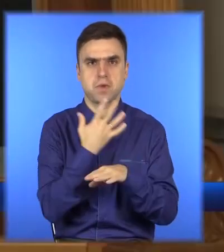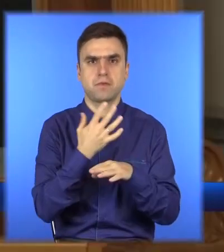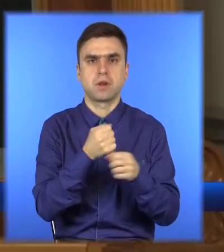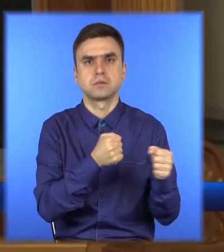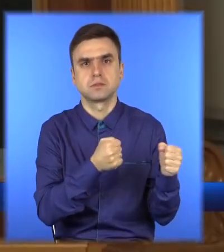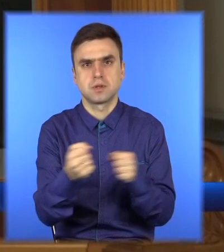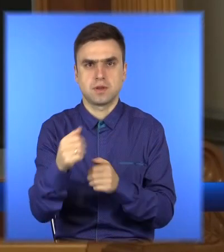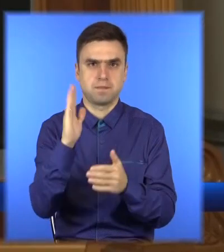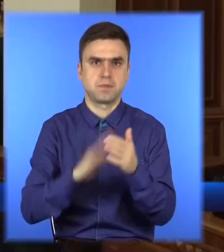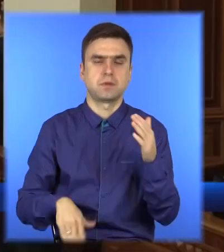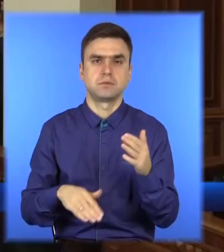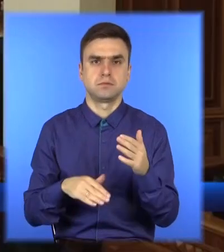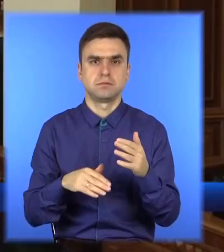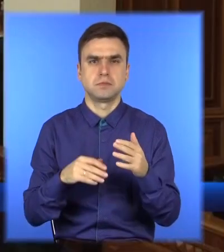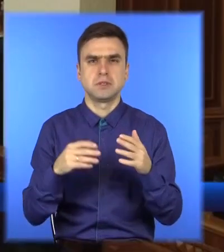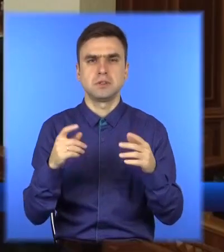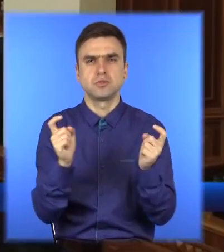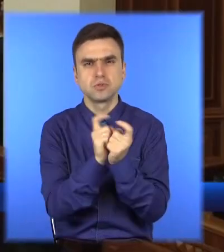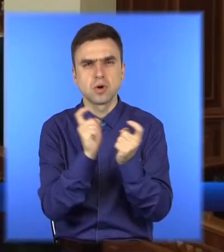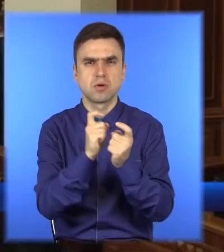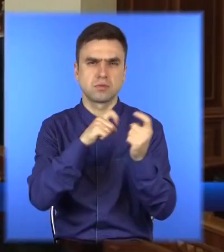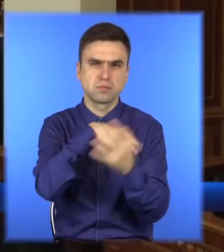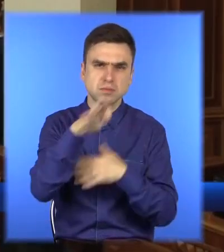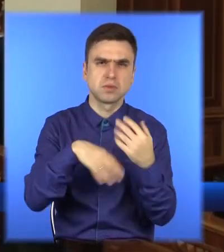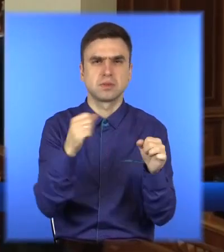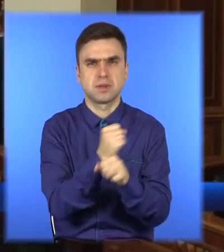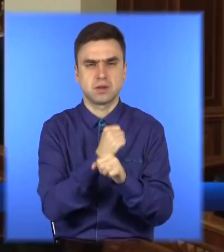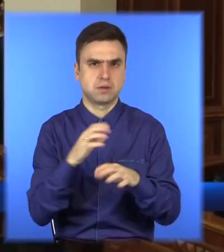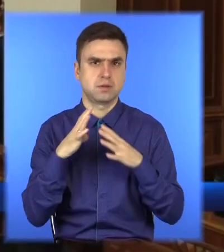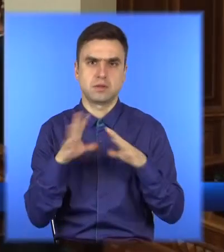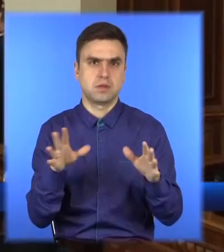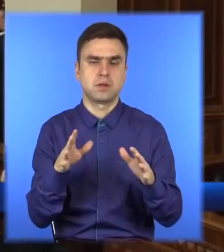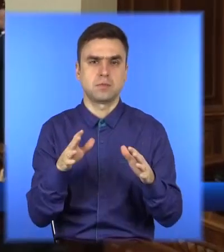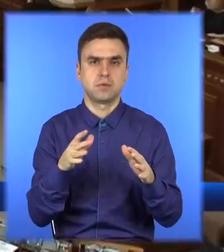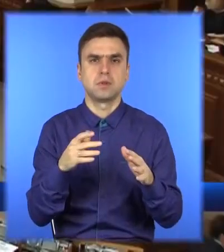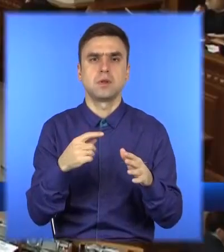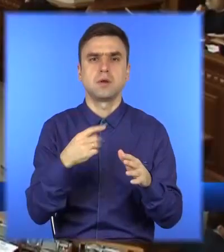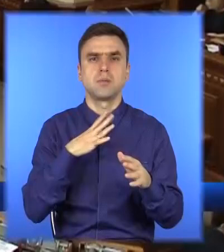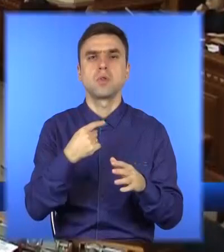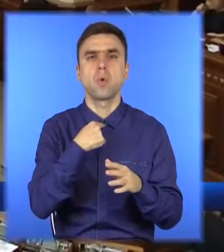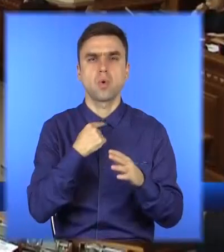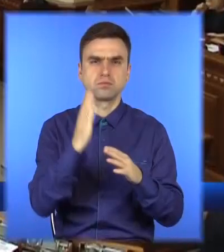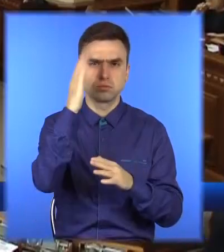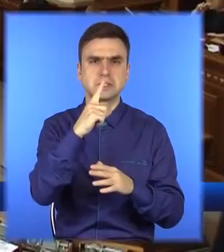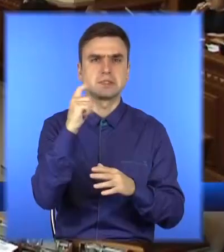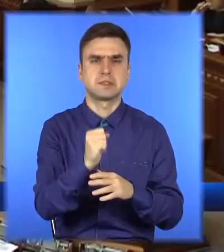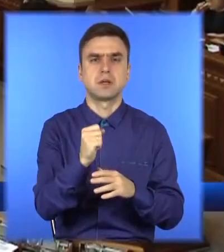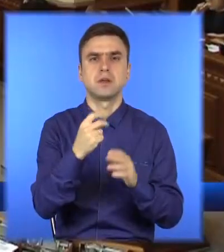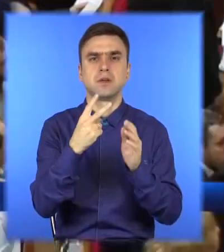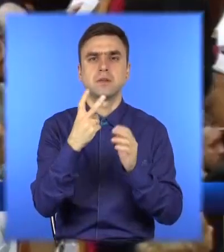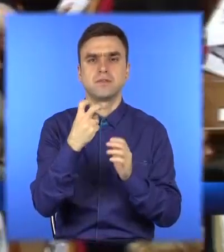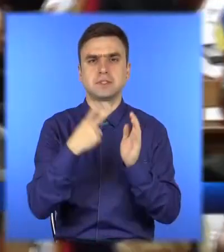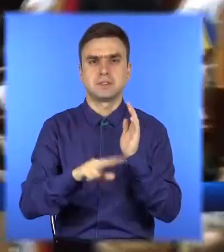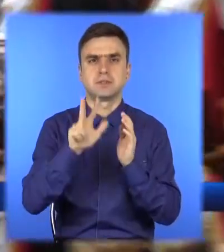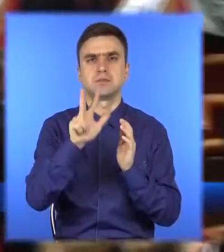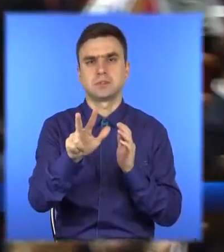швидко, без бійок та скандалів. Держкошторис ухвалили голосами 273 народних обранців. За БПП «Воля народу» та «Народний